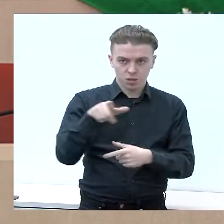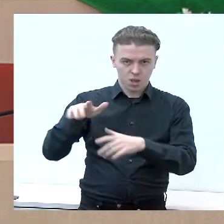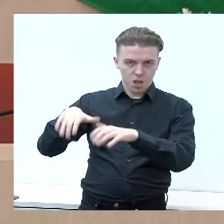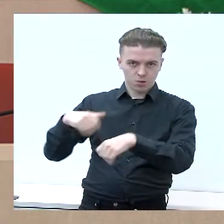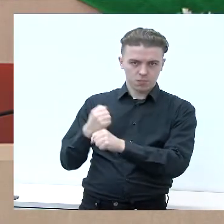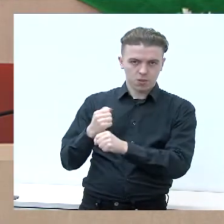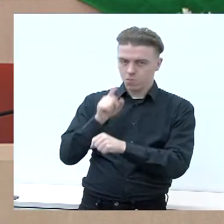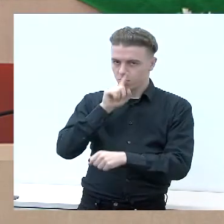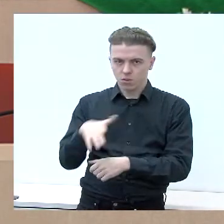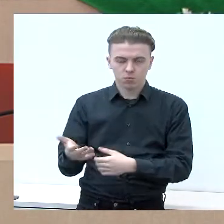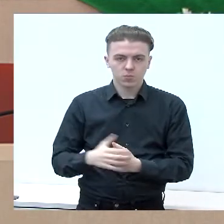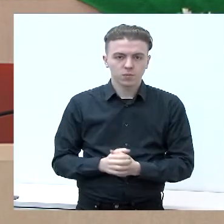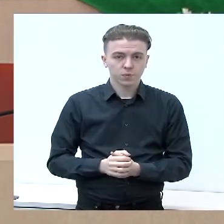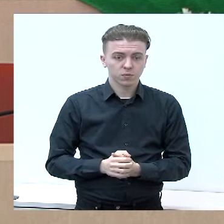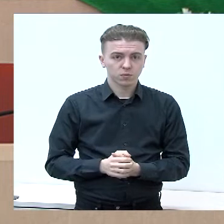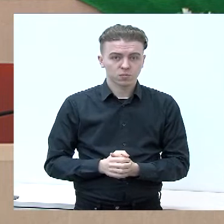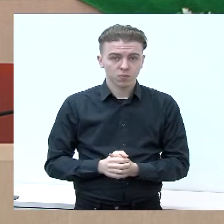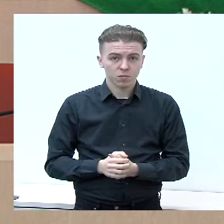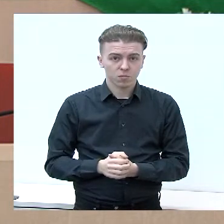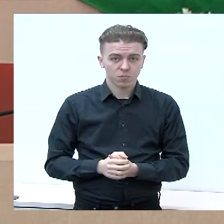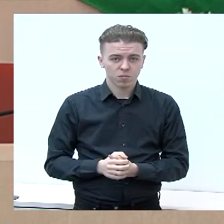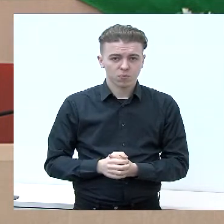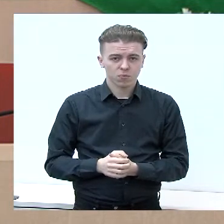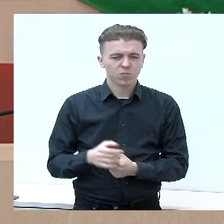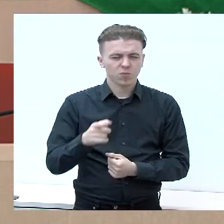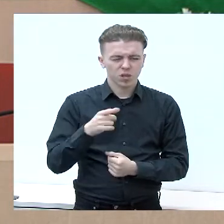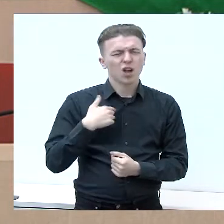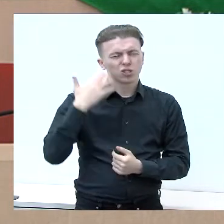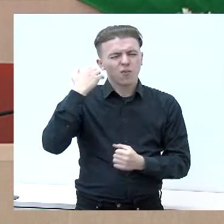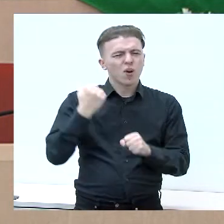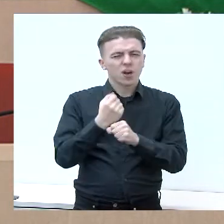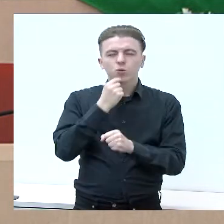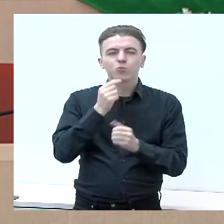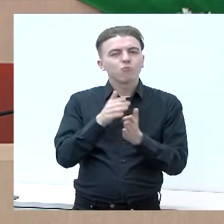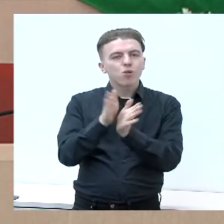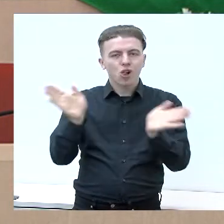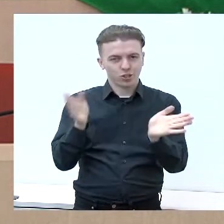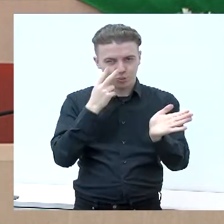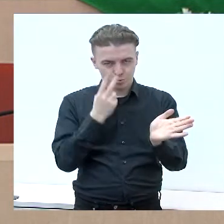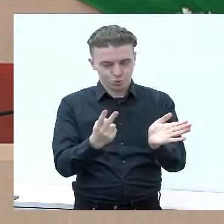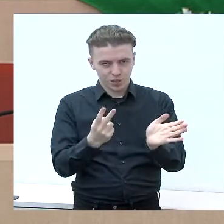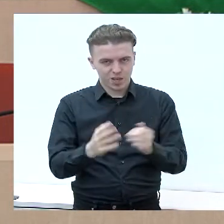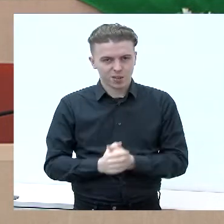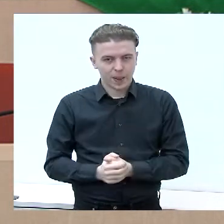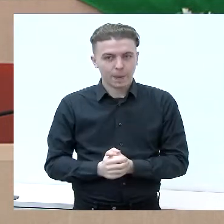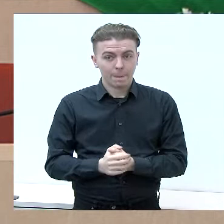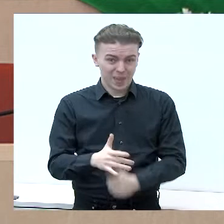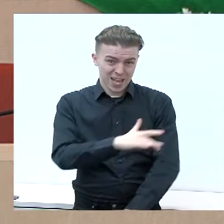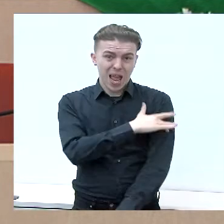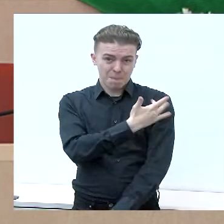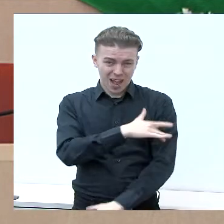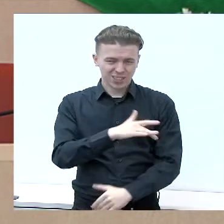Manau, kalbant, čia reikėtų kalbėti plačiau šiuo klausimu, nes visos paslaugos